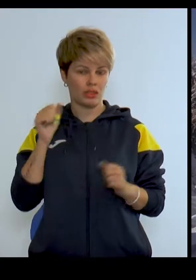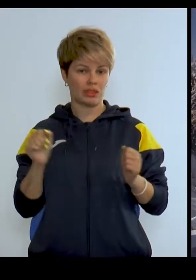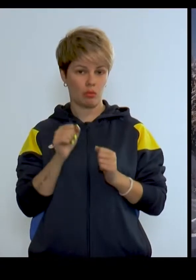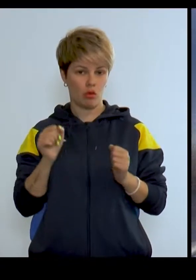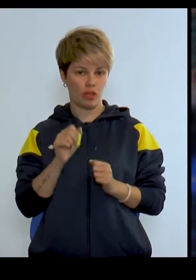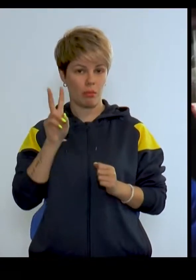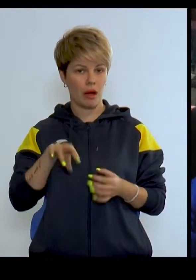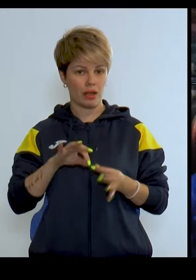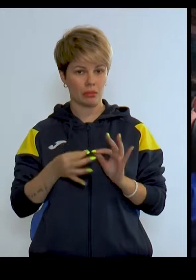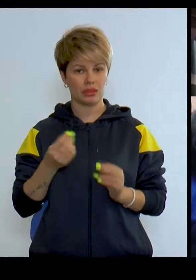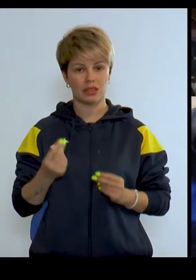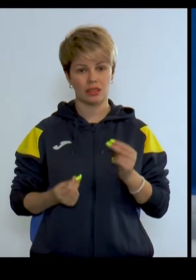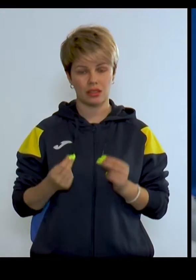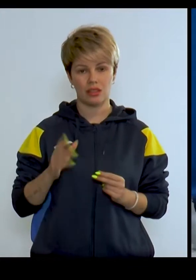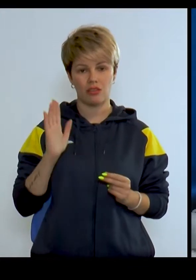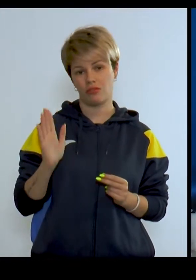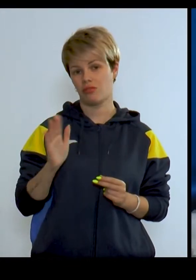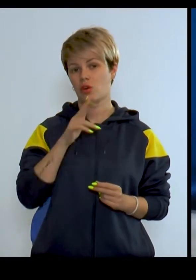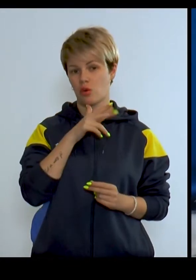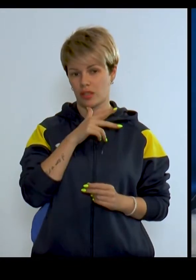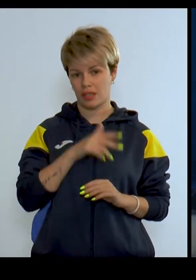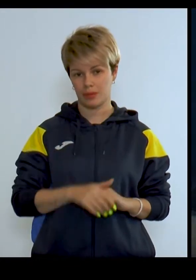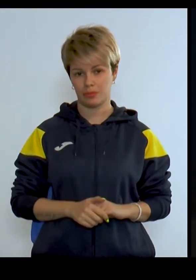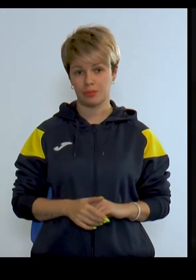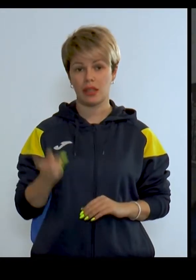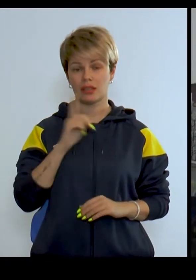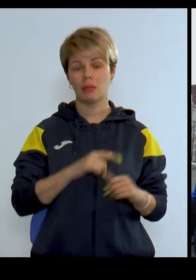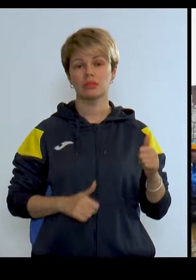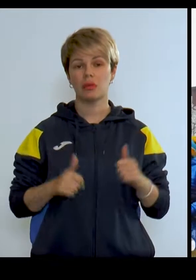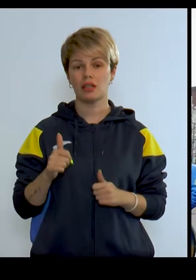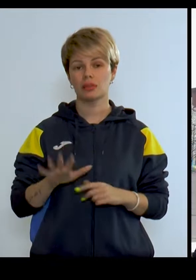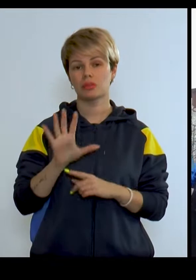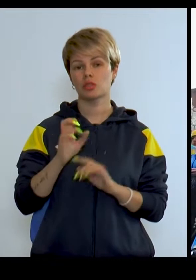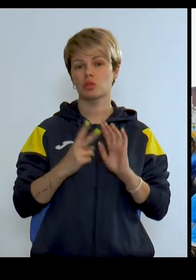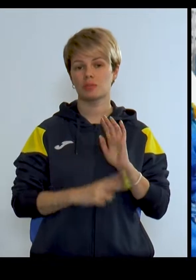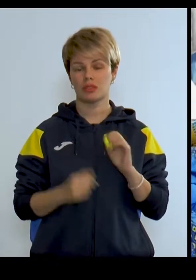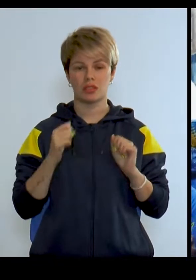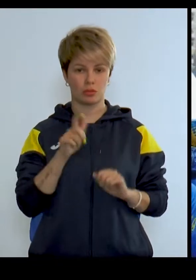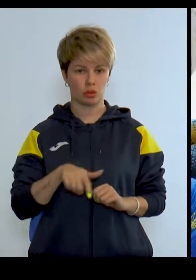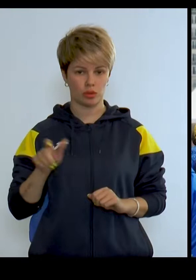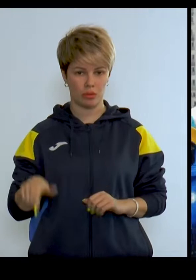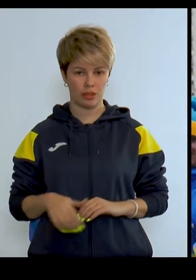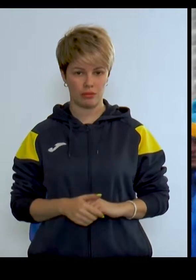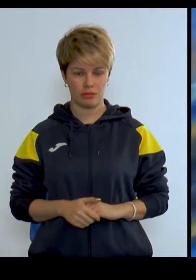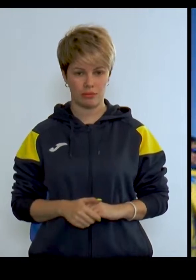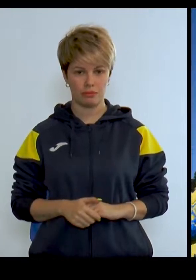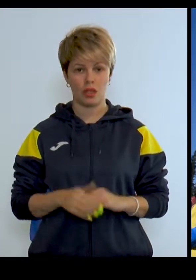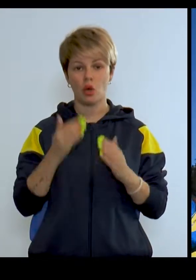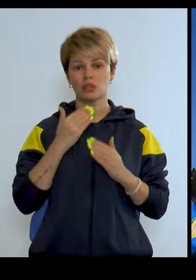минулих зимових паралімпійських іграх у Пхеньшхані Там змагалися 570 атлетів